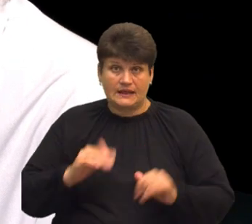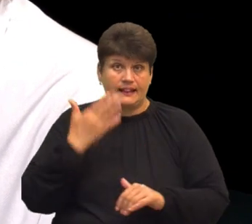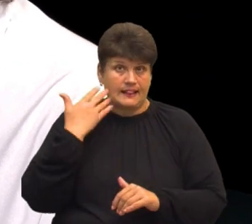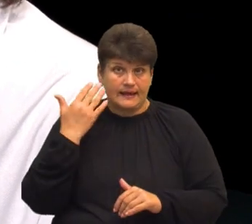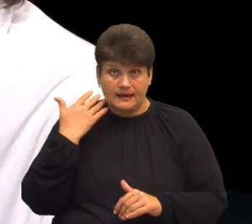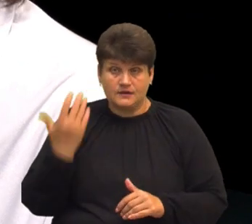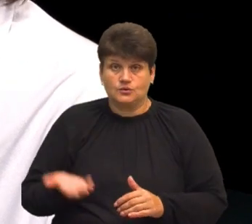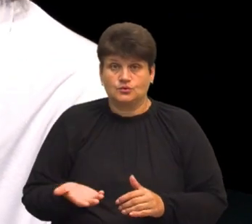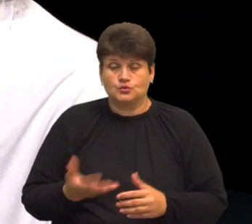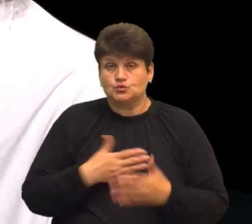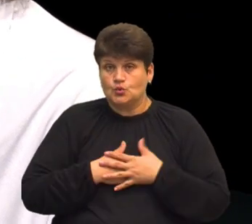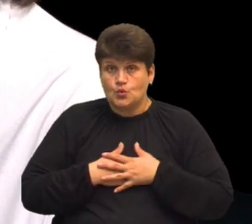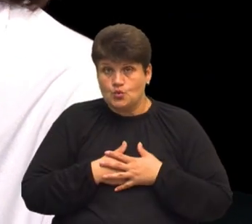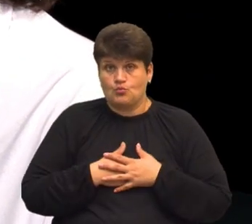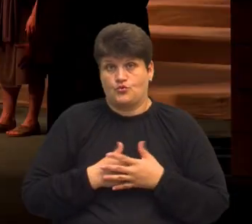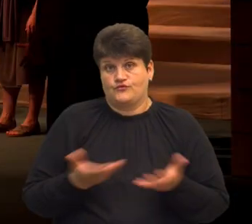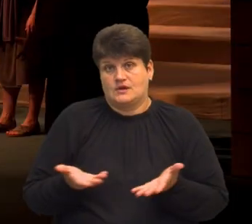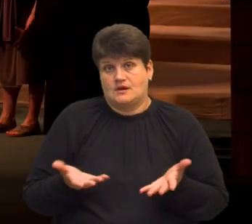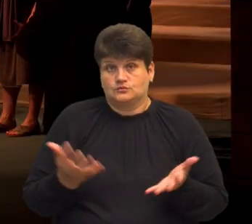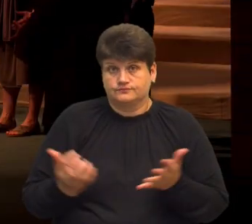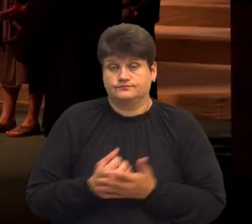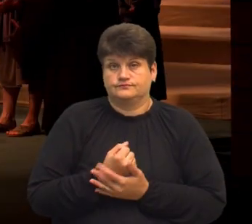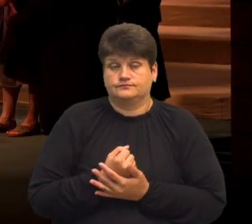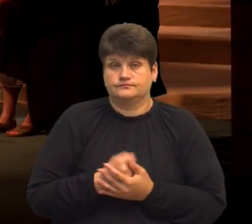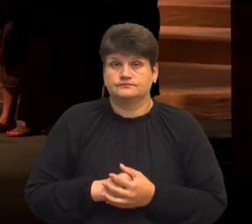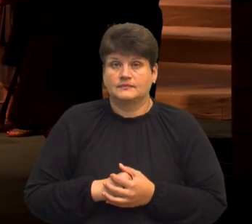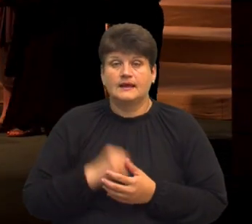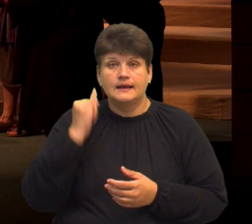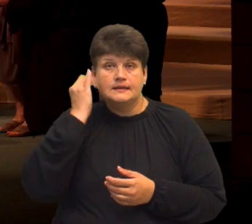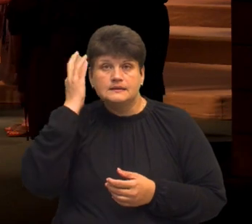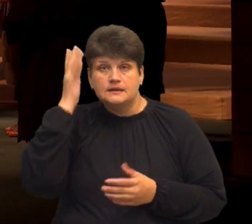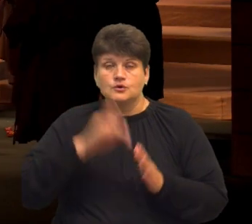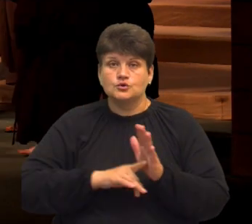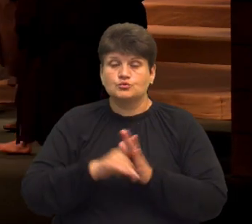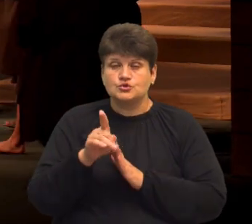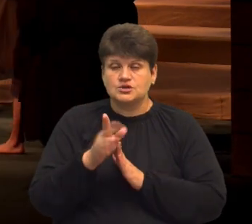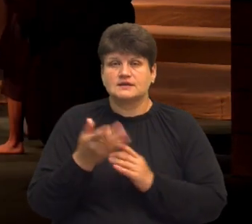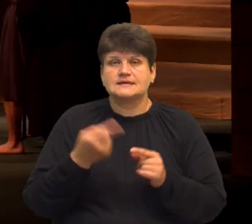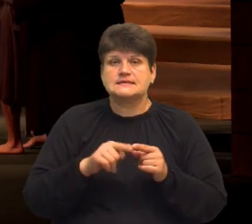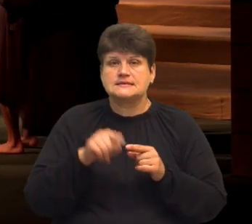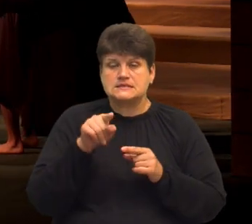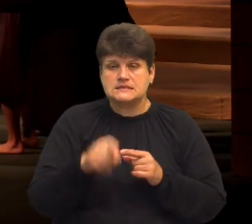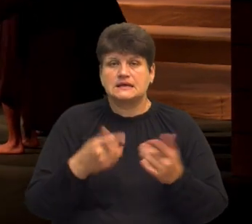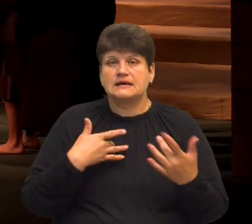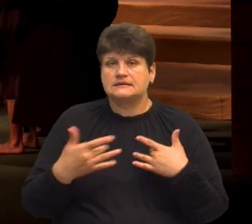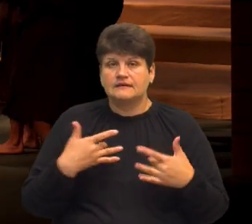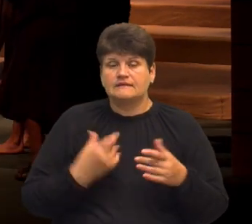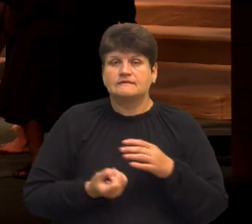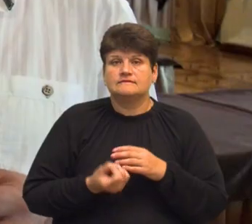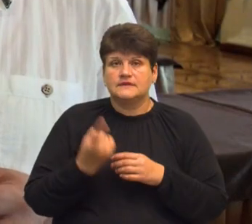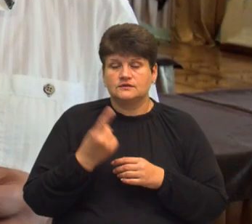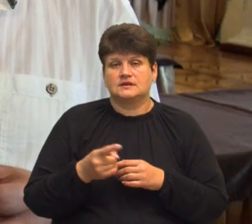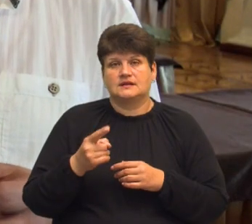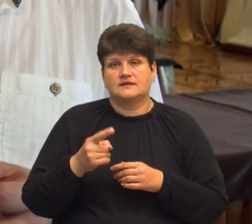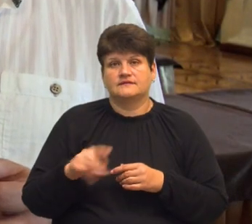з любов'ю якось так виходить. Ідея розпочати сезон із цієї містерії виникла у директора драмтеатру Бориса Репки.